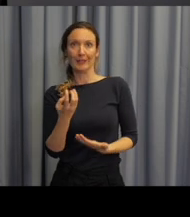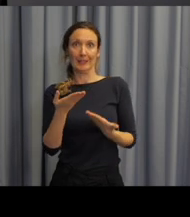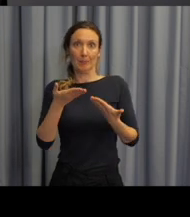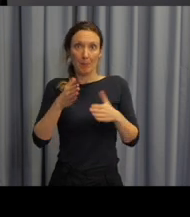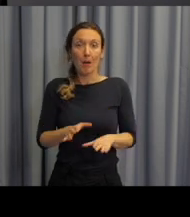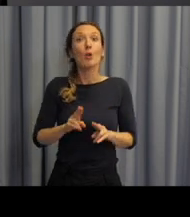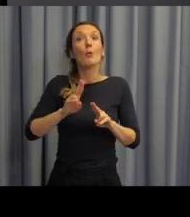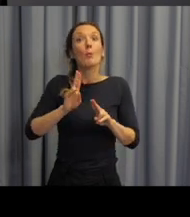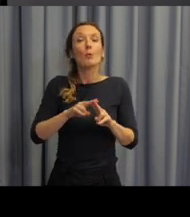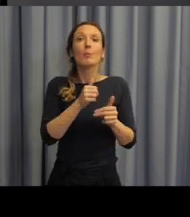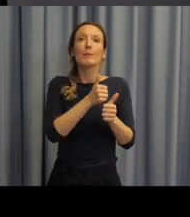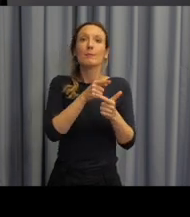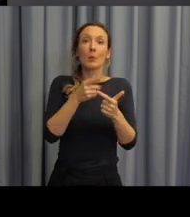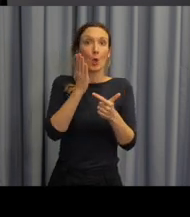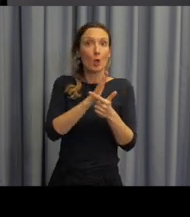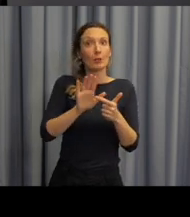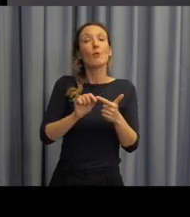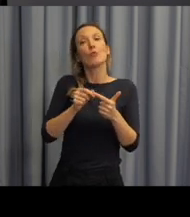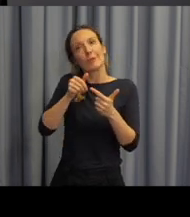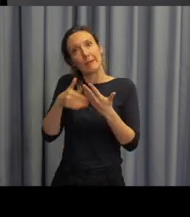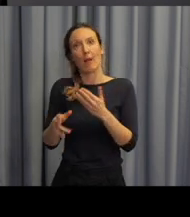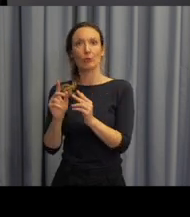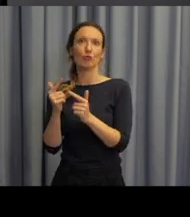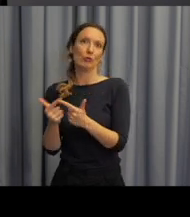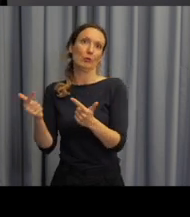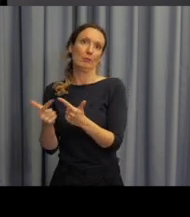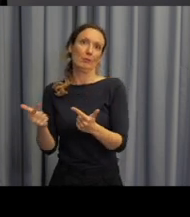prezentaci dalších pádů v češtině.